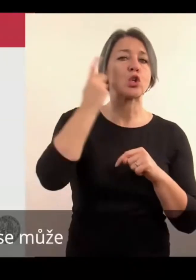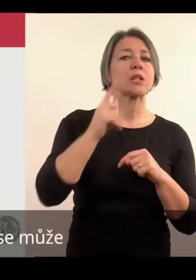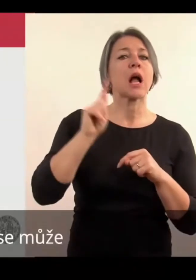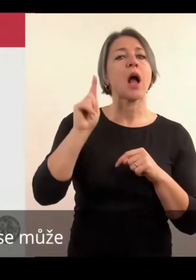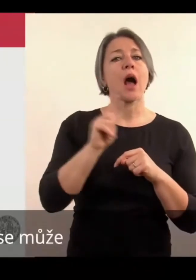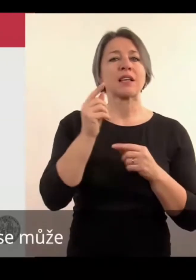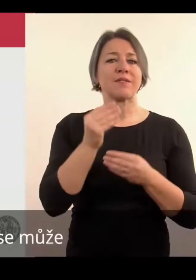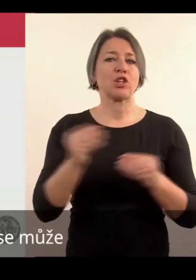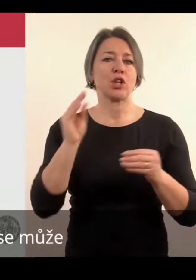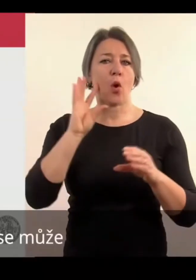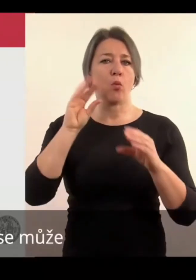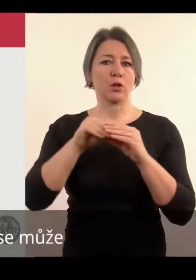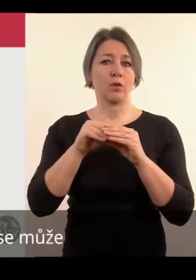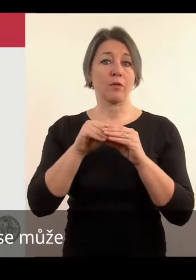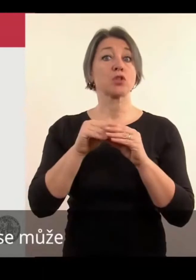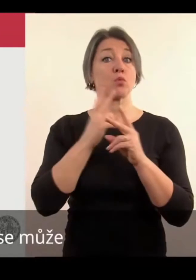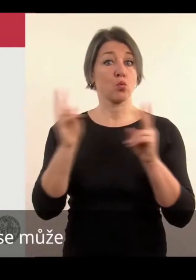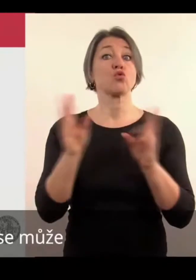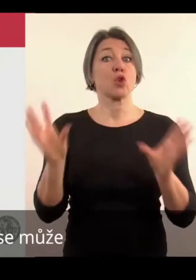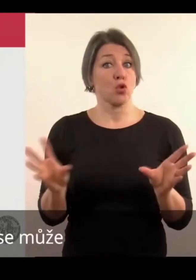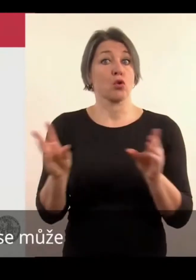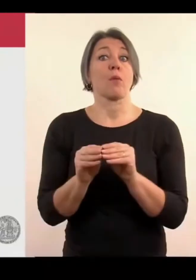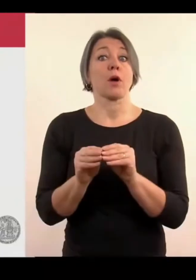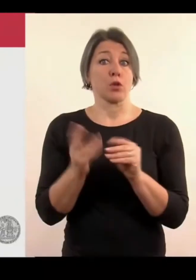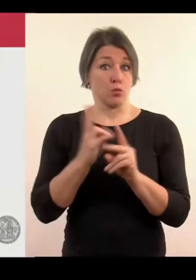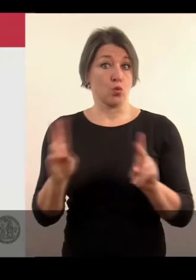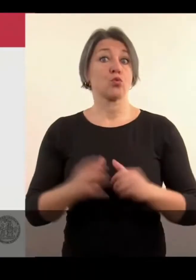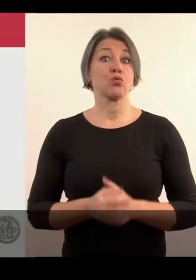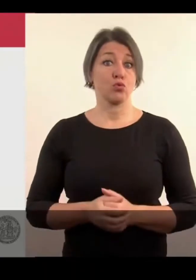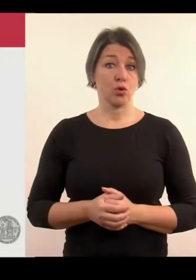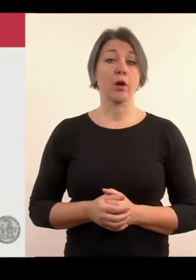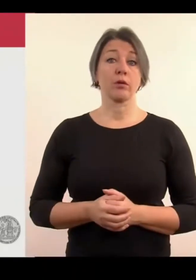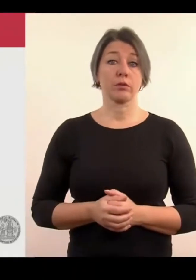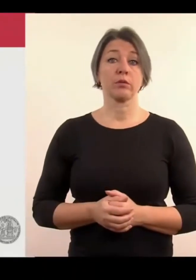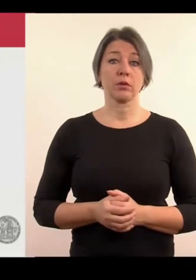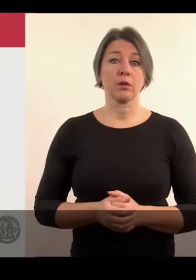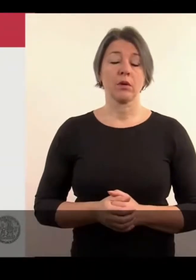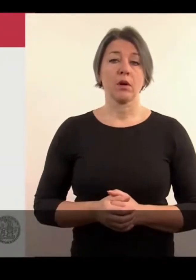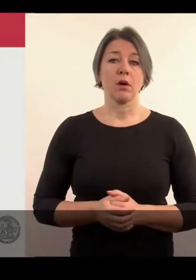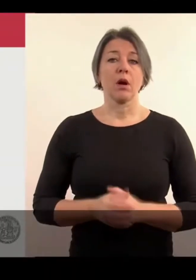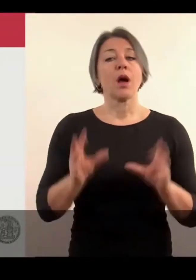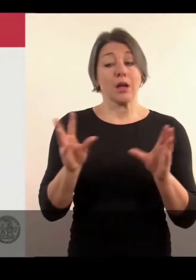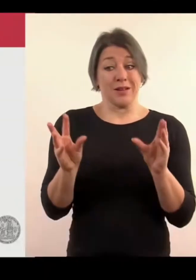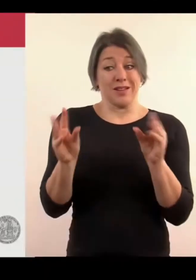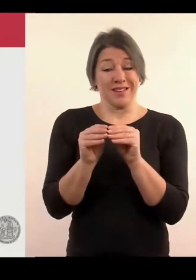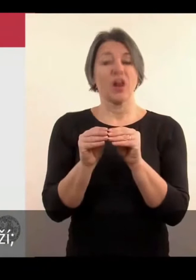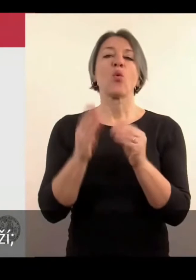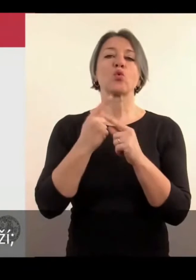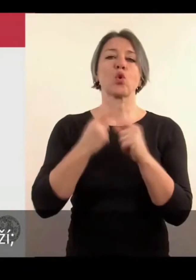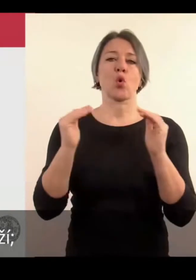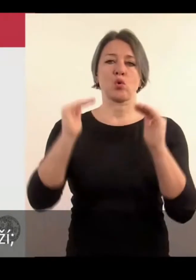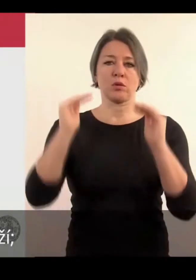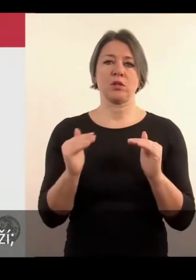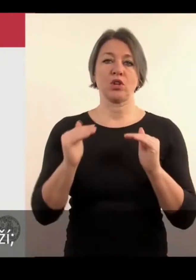zvýšené ubytovací se může vlastně dublovat. Může se číst, ale vlastně tím se trochu